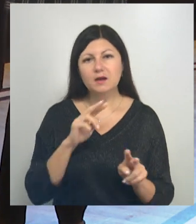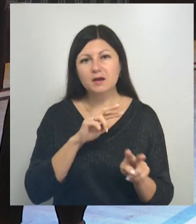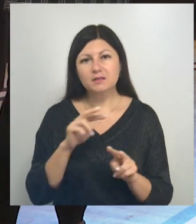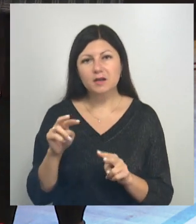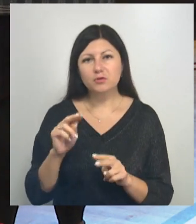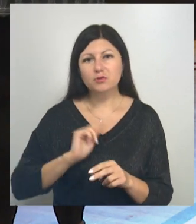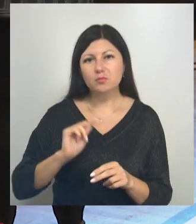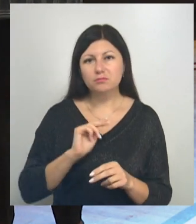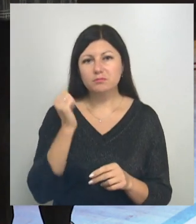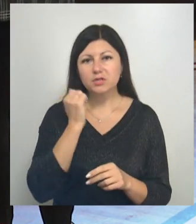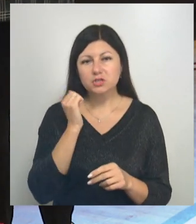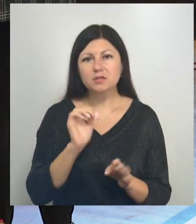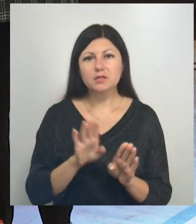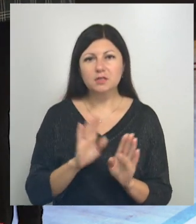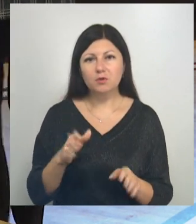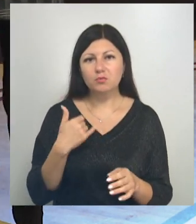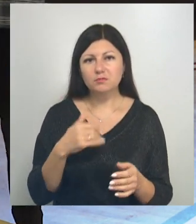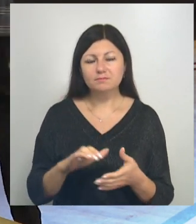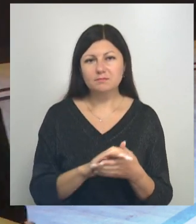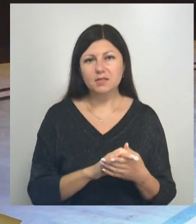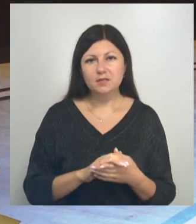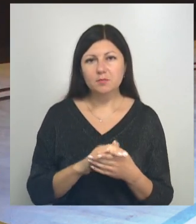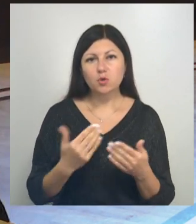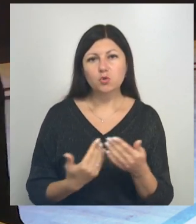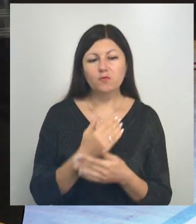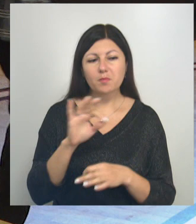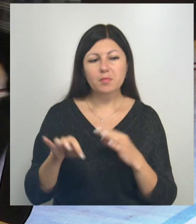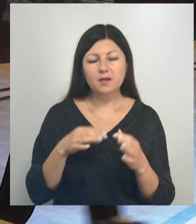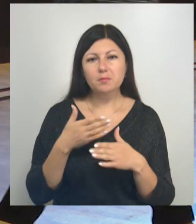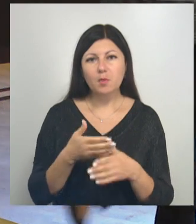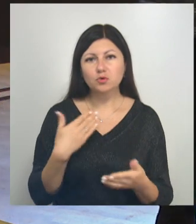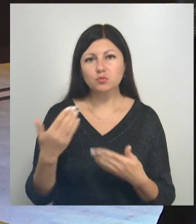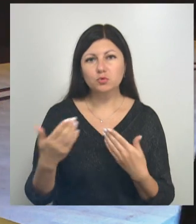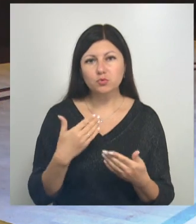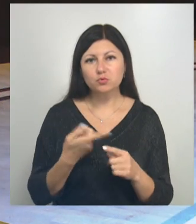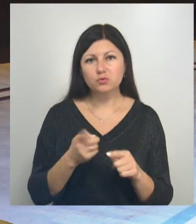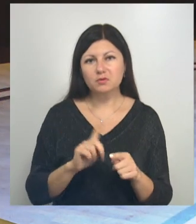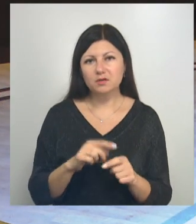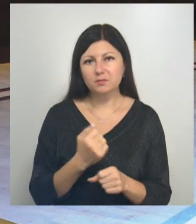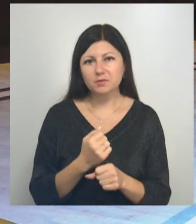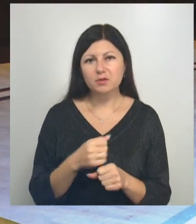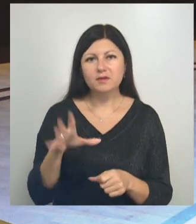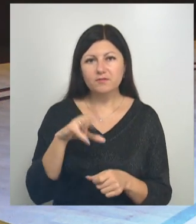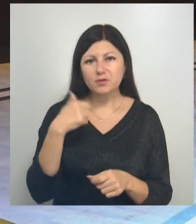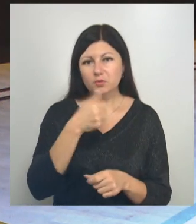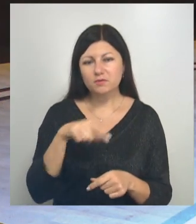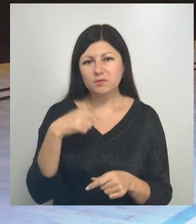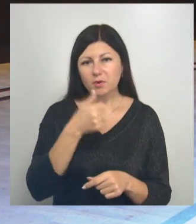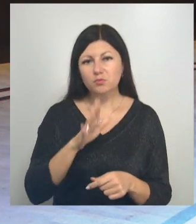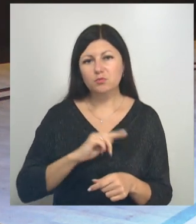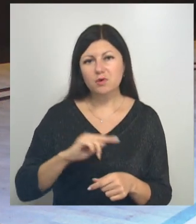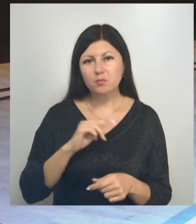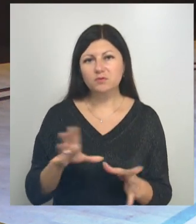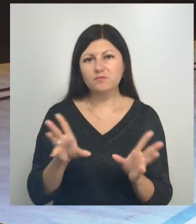пожилые. И вот такой у нас тадем. И вот новый проект «Поможем друг другу» у нас именно на этом и построен. Весь год мы в этом году будем работать